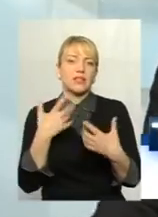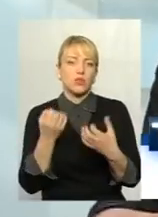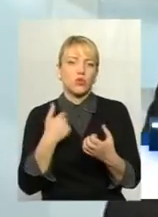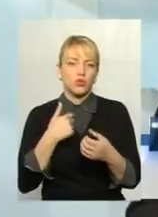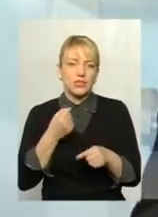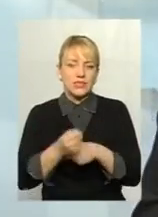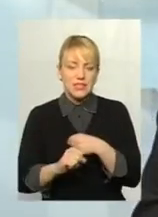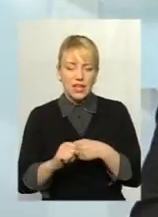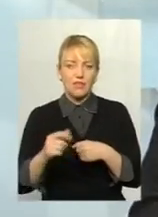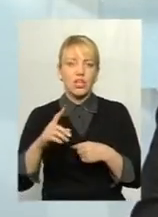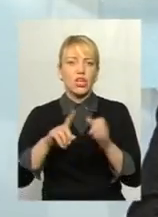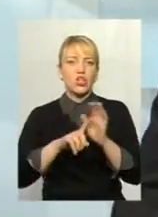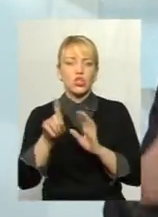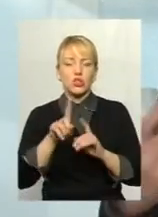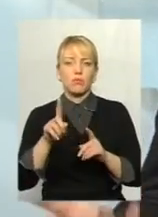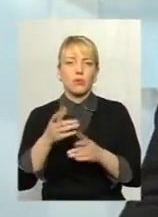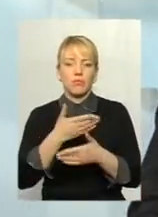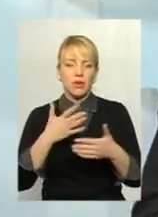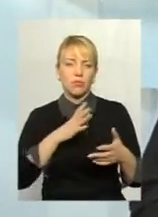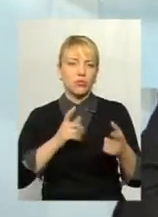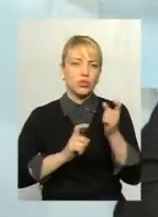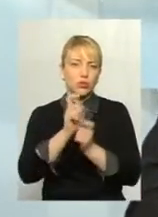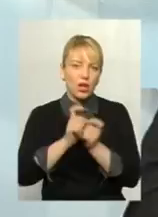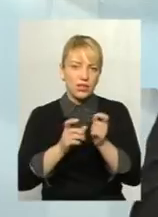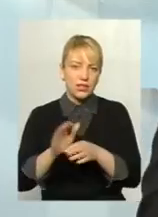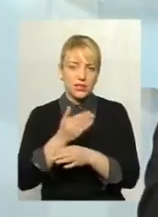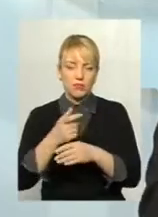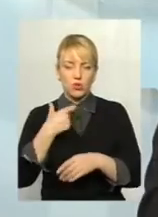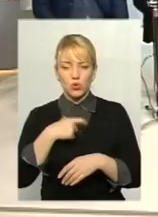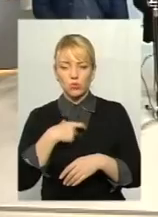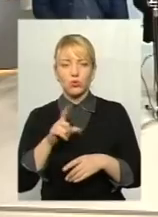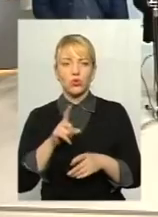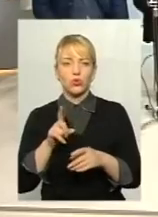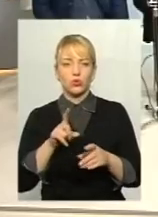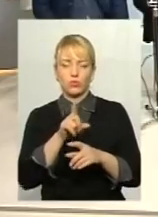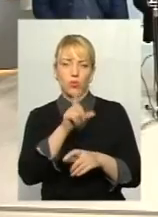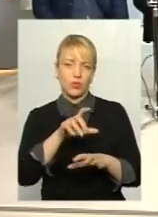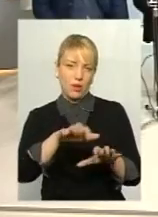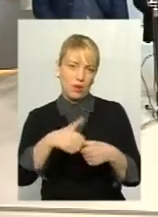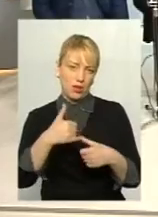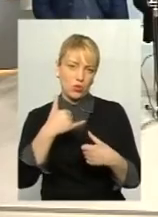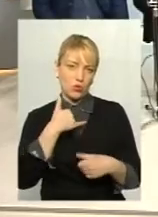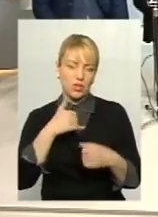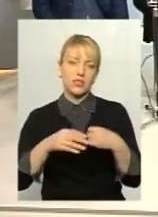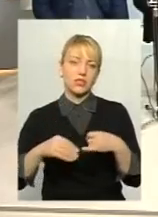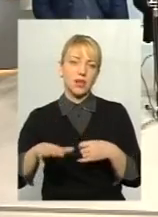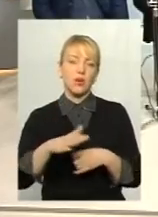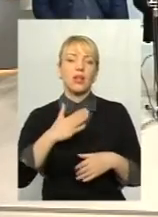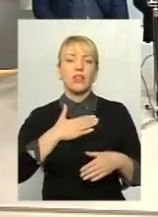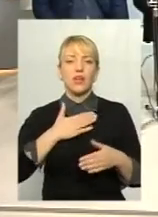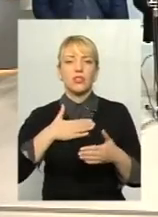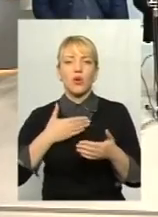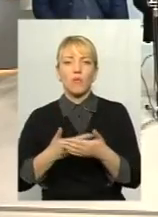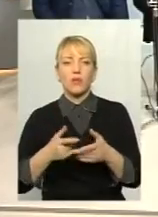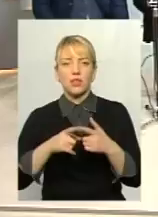і що ми почали гристися між собою, і людям веде так само проблеми. Кузьмин Іванович, на чому хочете? Наша громадська організація